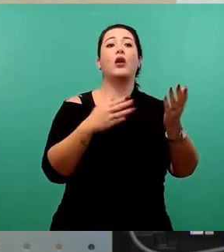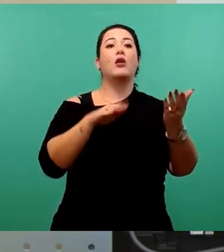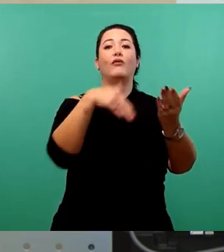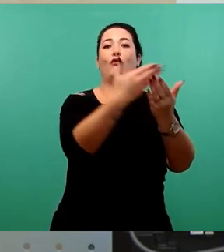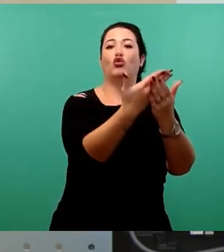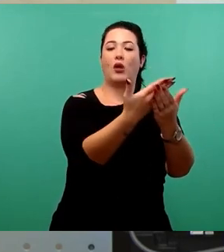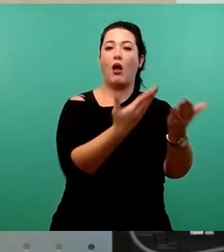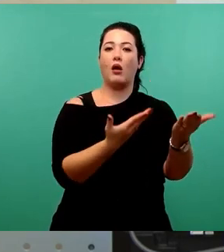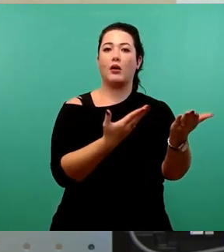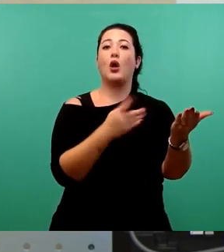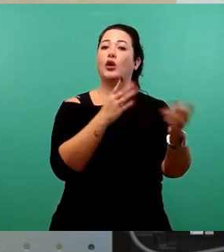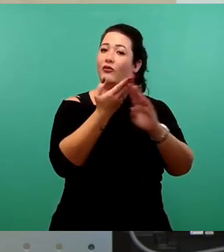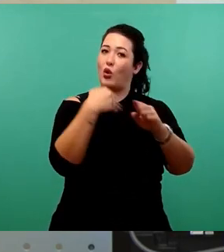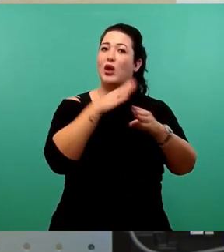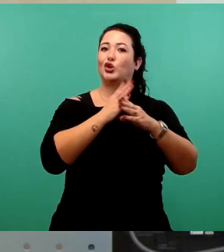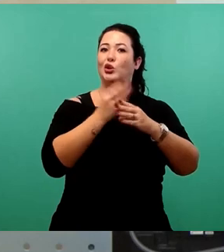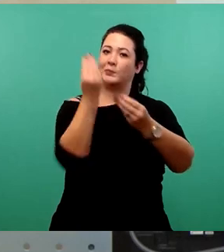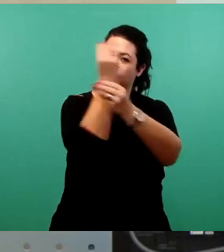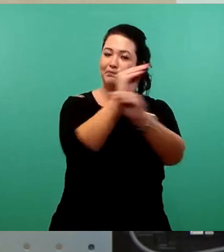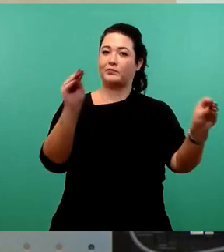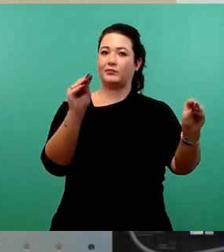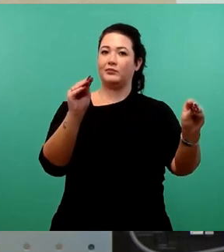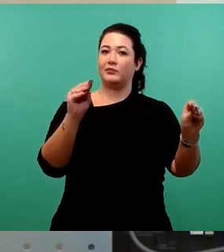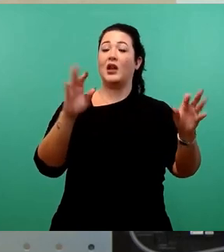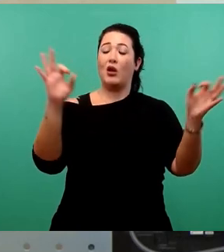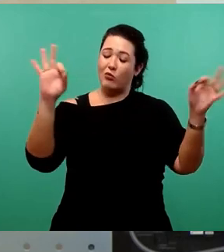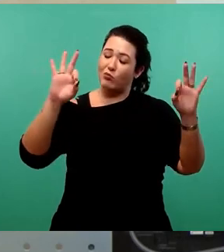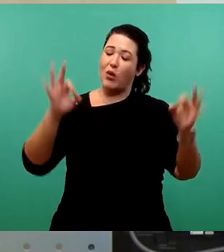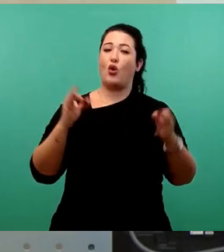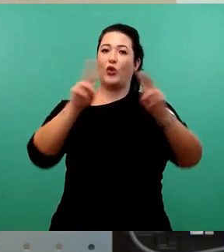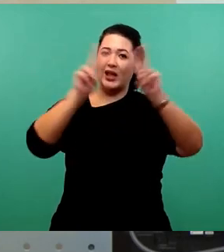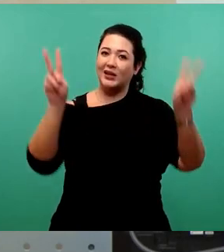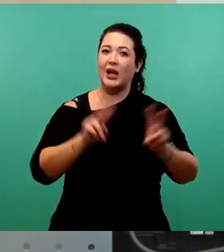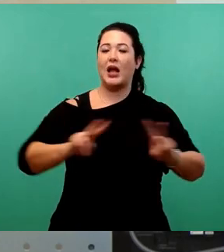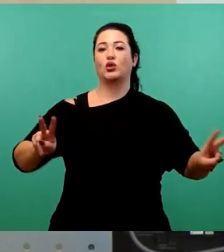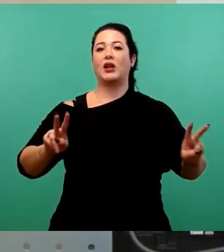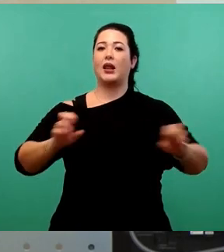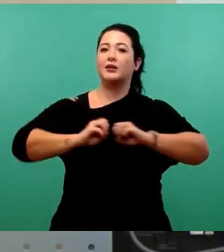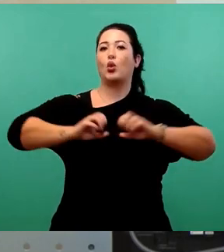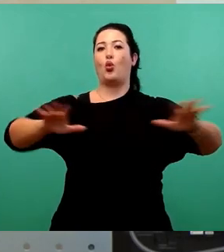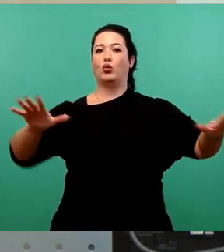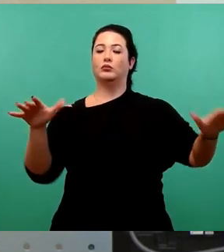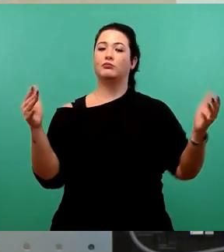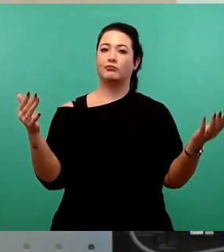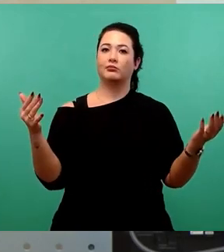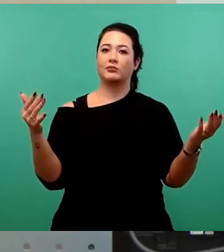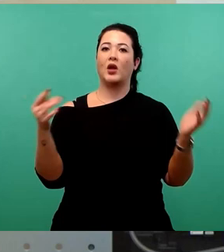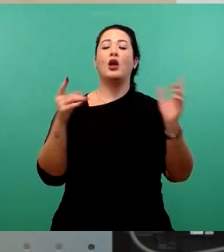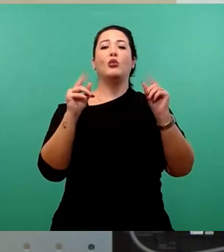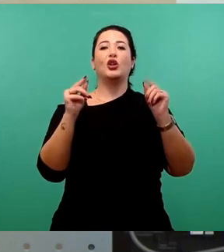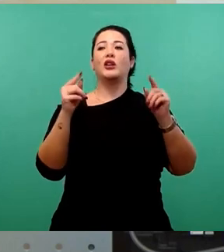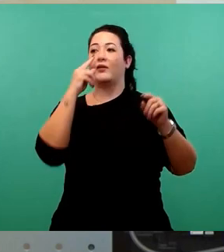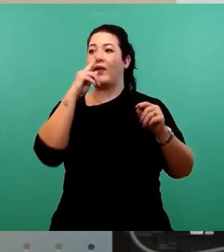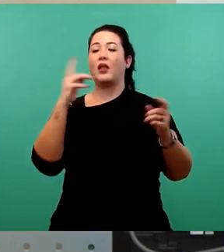artikuliert hat. Wir brauchen eine Internationalisierung unserer Stadt. Es muss gelingen, durch Zuwanderung auch